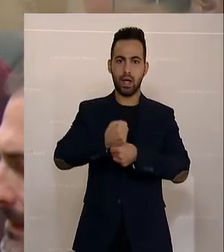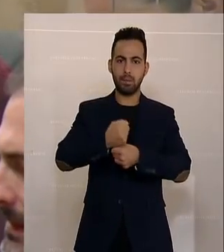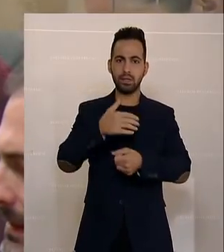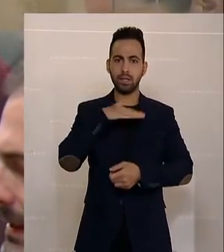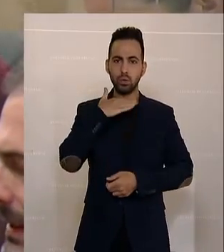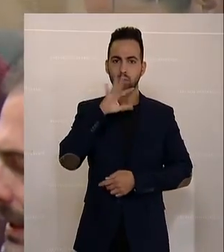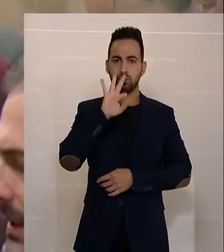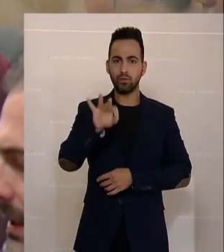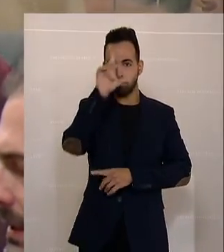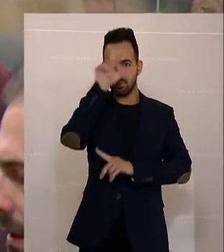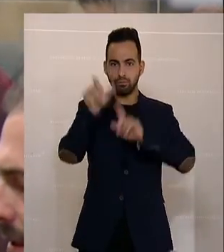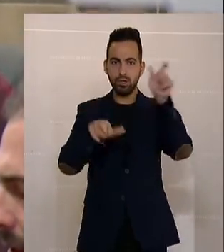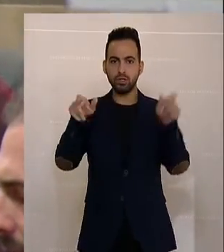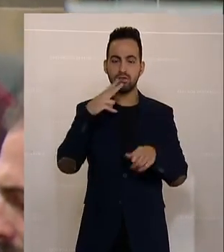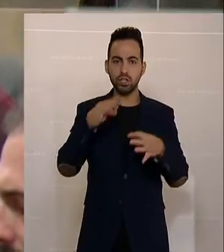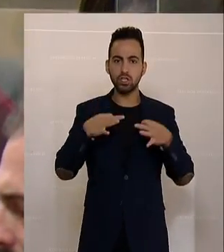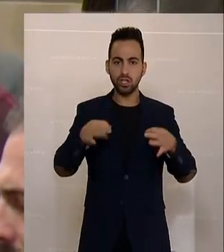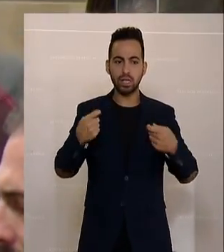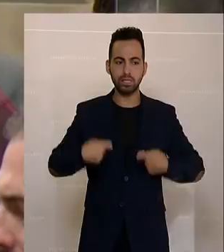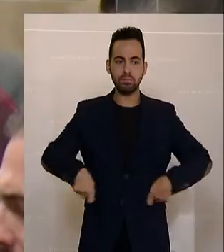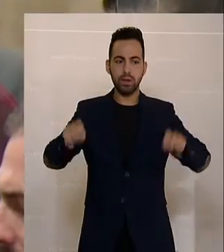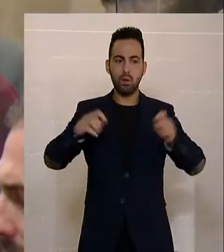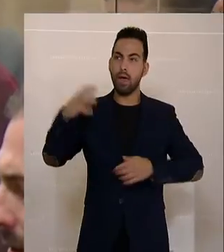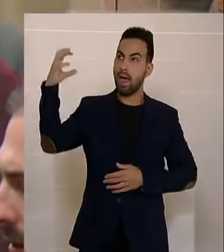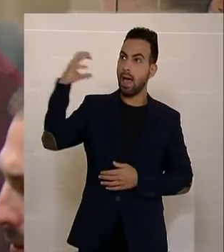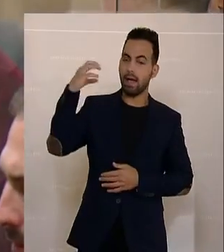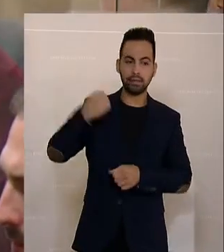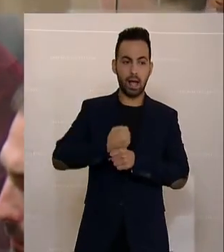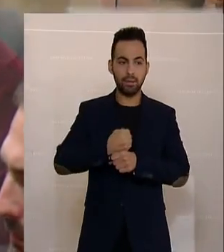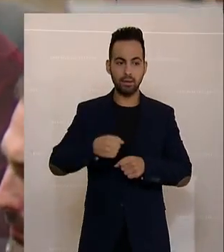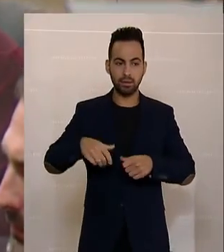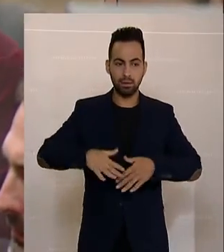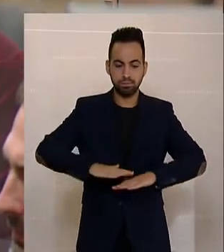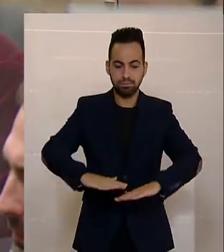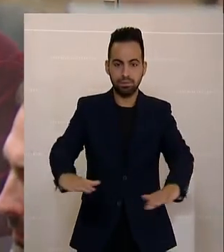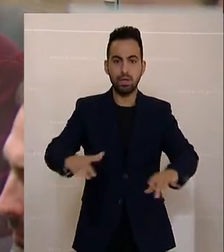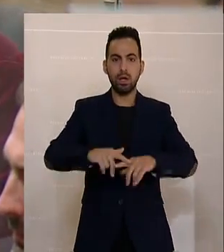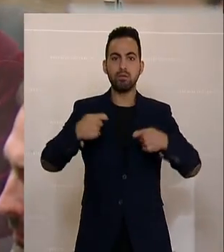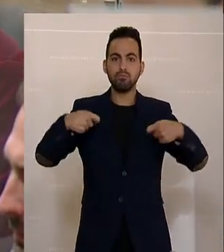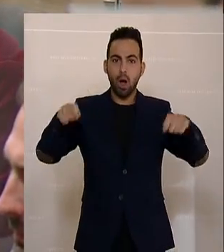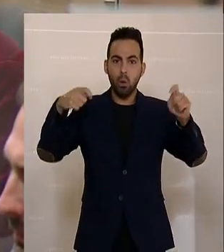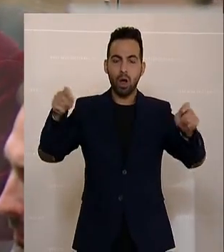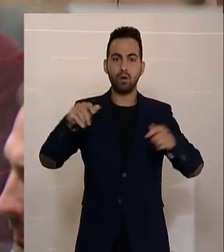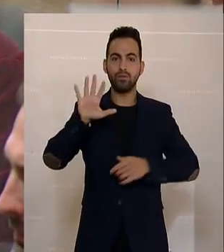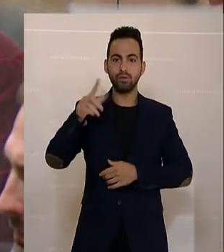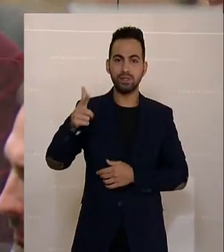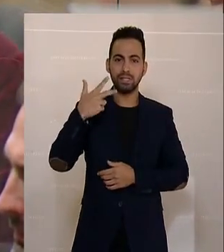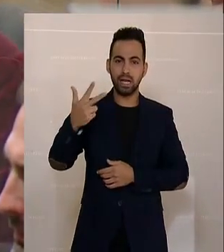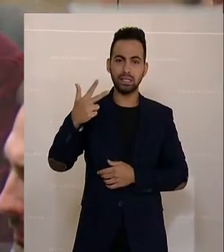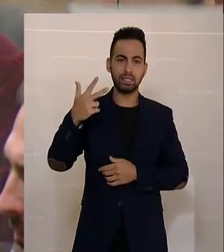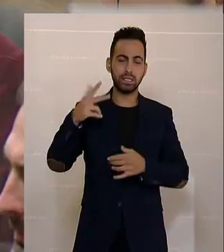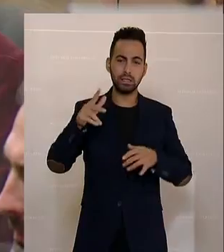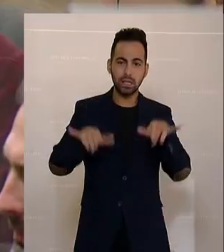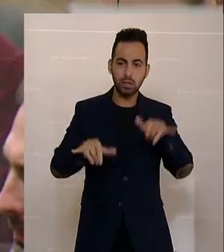diese Menschen, die im Straßenbau bei der ärgsten Hitze die Arbeiten machen, die im Bau sind, Maurer sind, 25, 50 Kilo